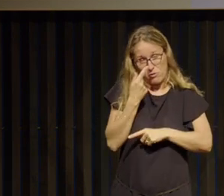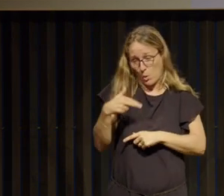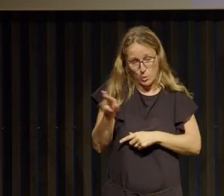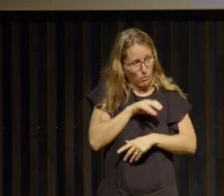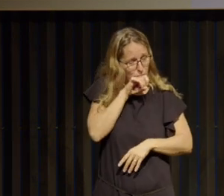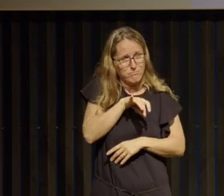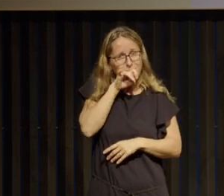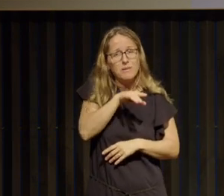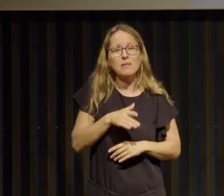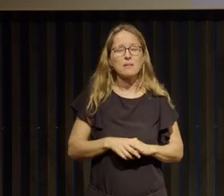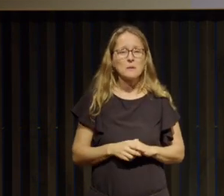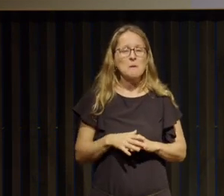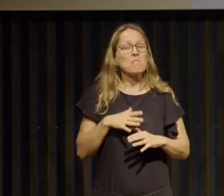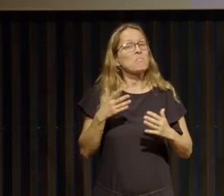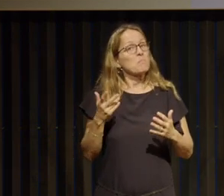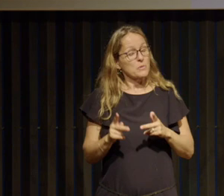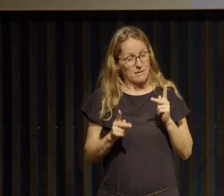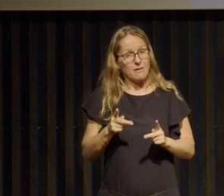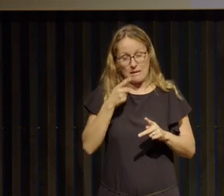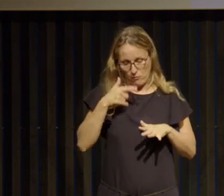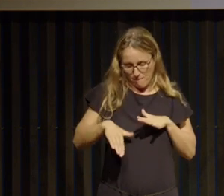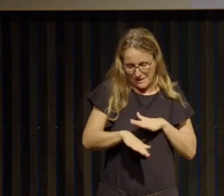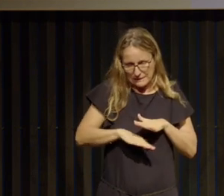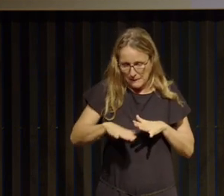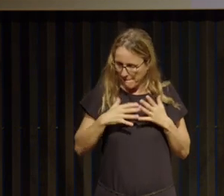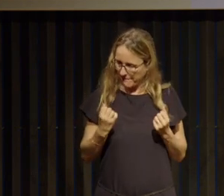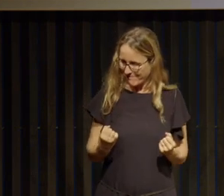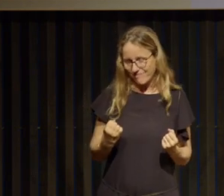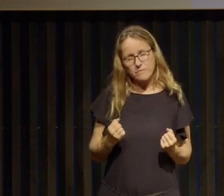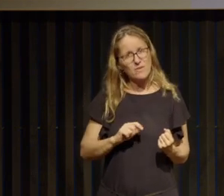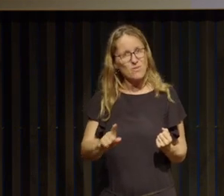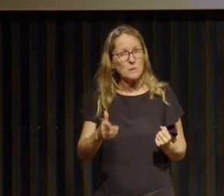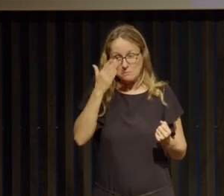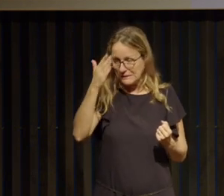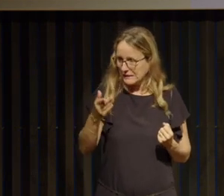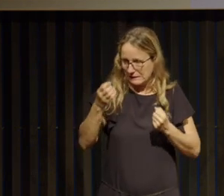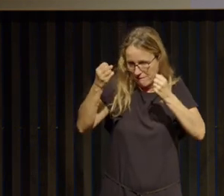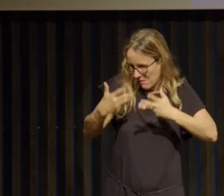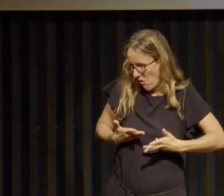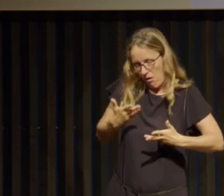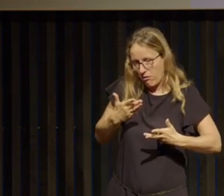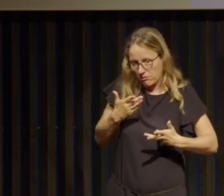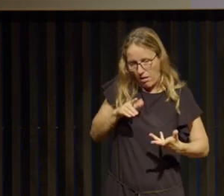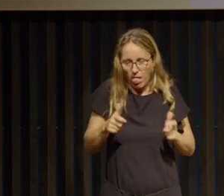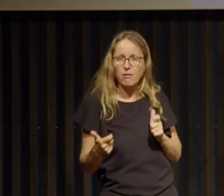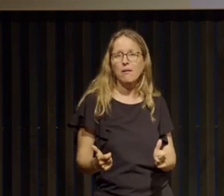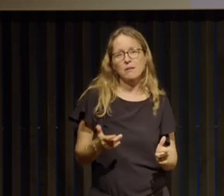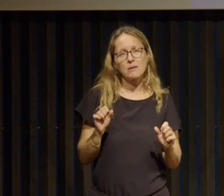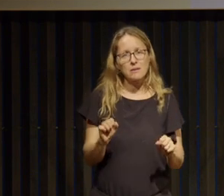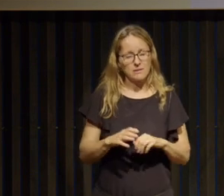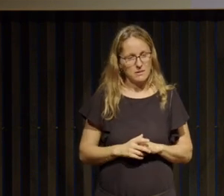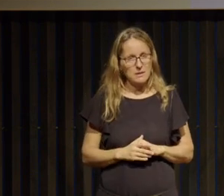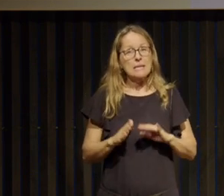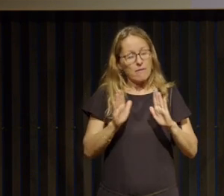certainement les bases qui sont trop fragiles et que donc du coup quand il y un coup de vent les bases ne tiennent pas donc